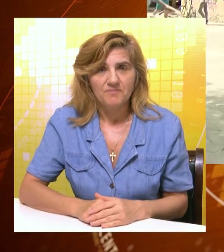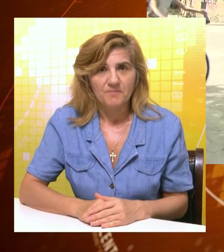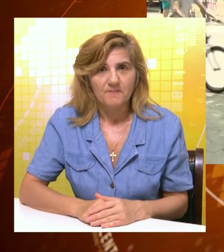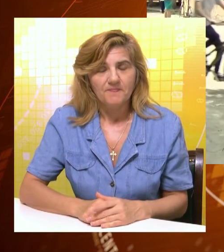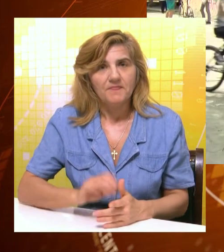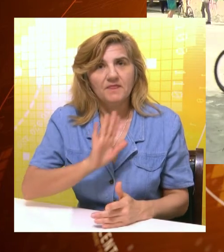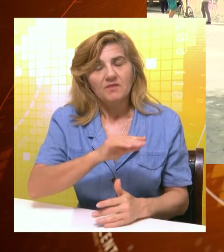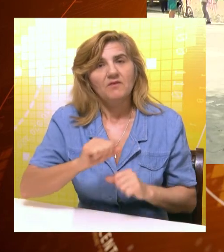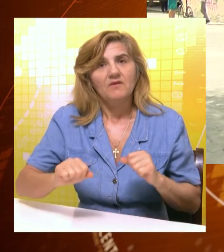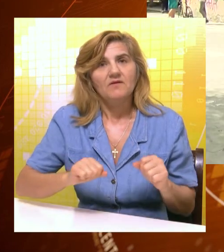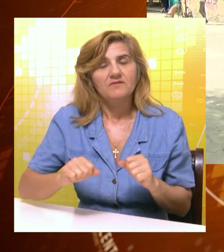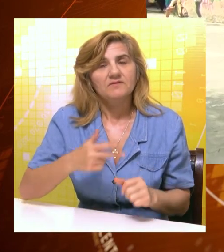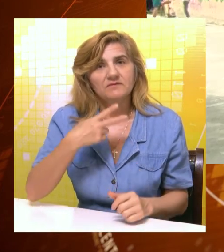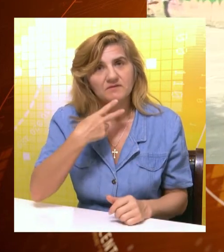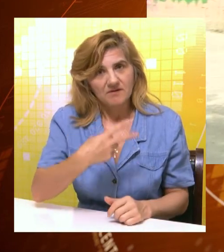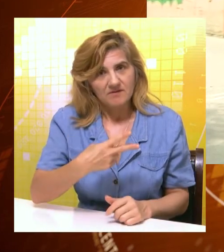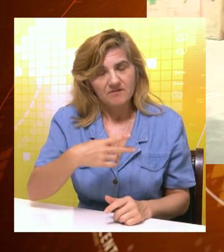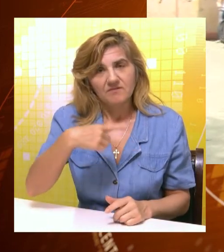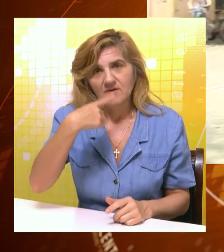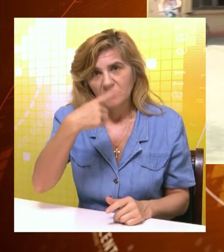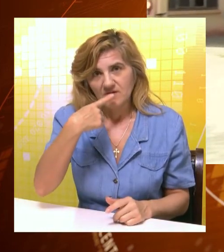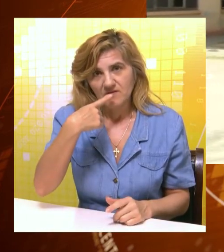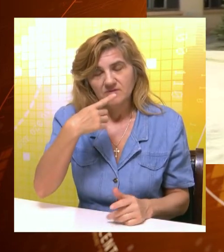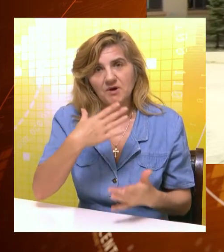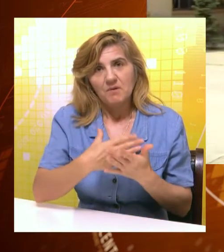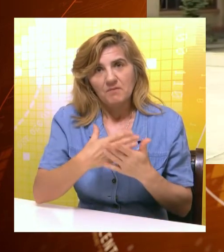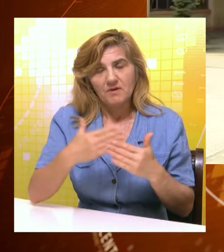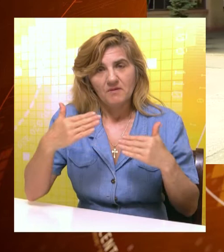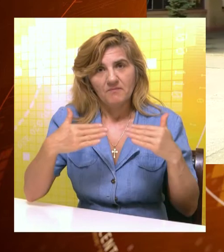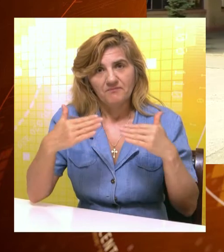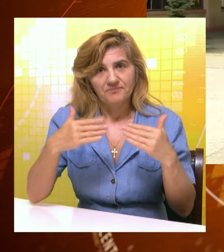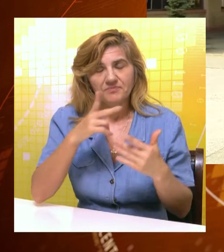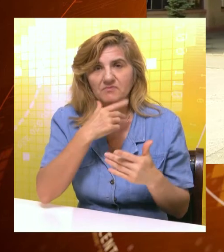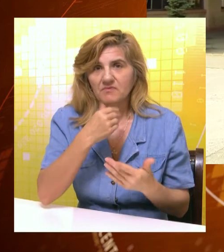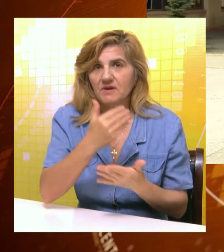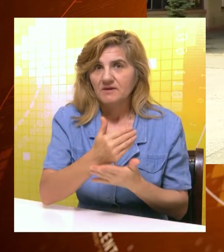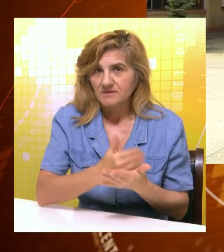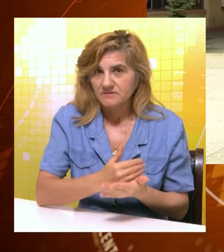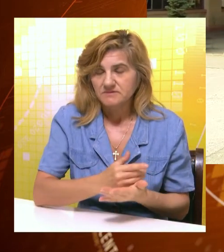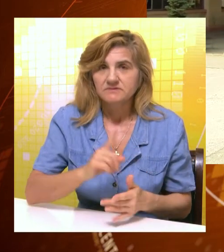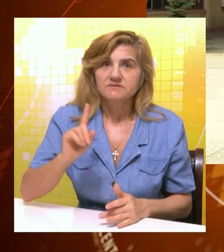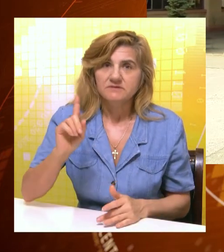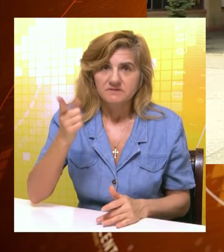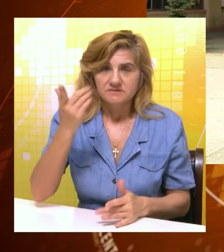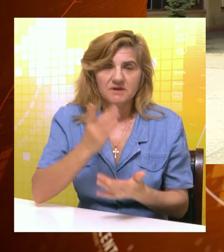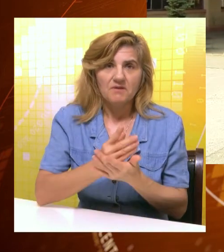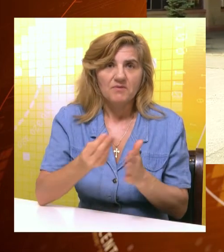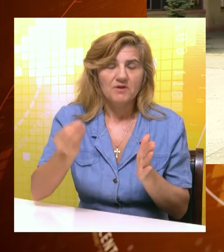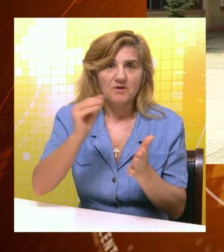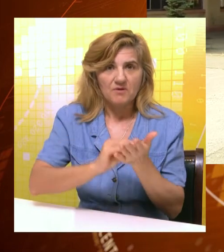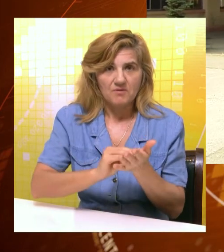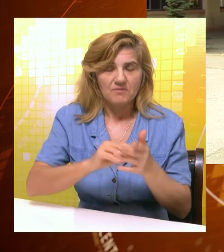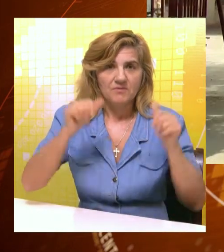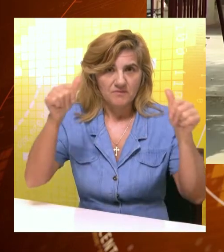baš volim. Po rečima direktorke osnovne škole Jovan Jovanović Zmaj, polaganje ispita je bilo u skladu sa propisima. Preliminarni rezultati testova bit će